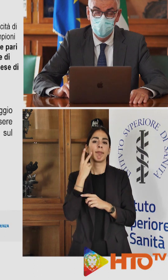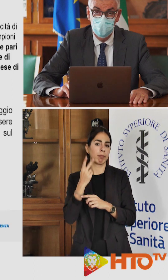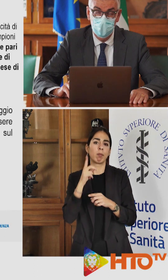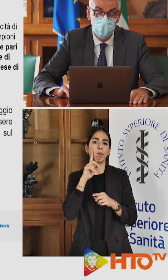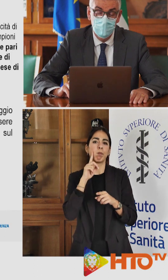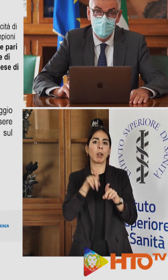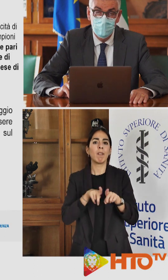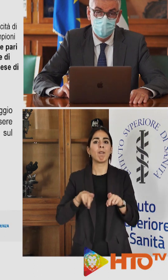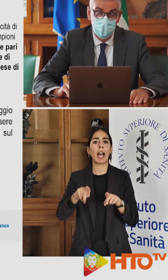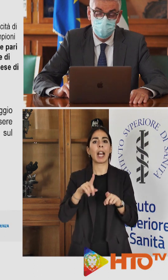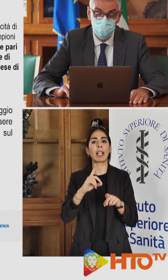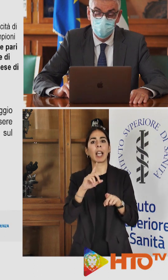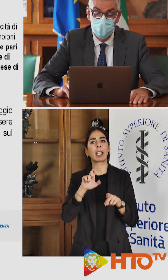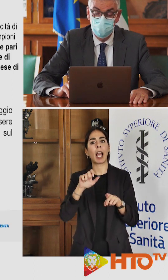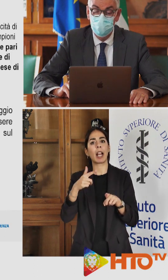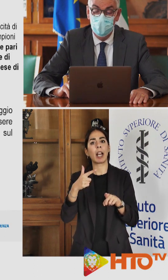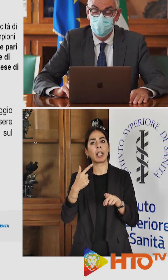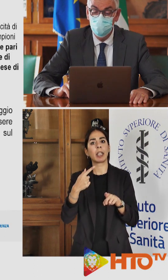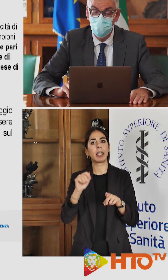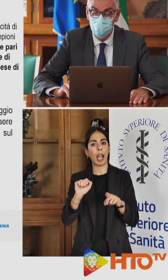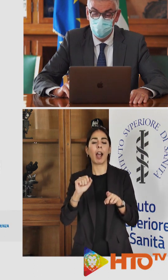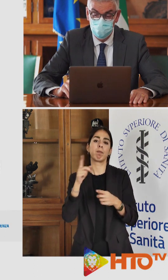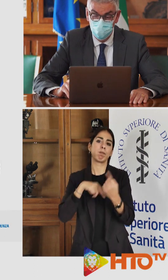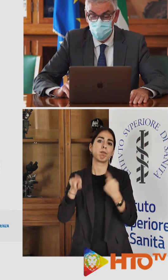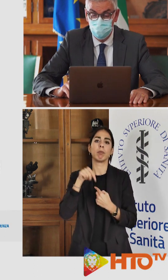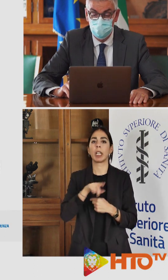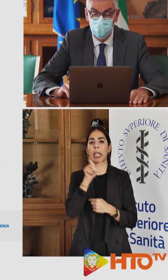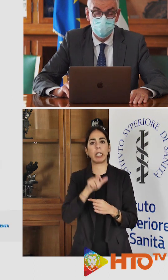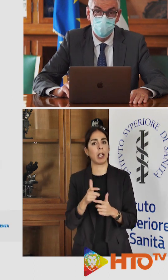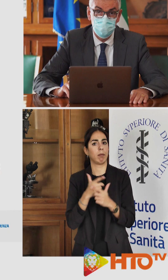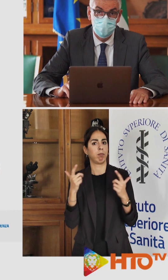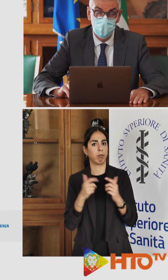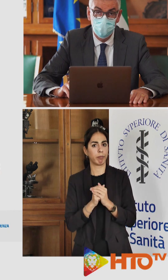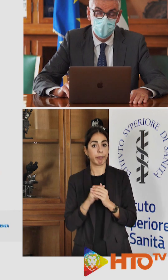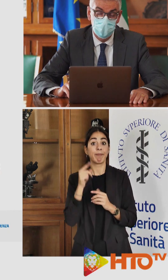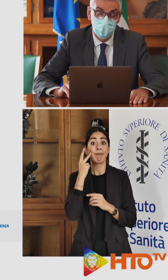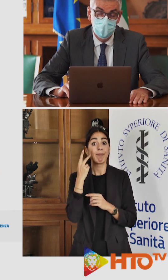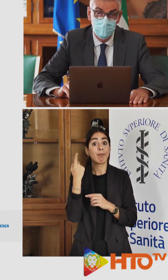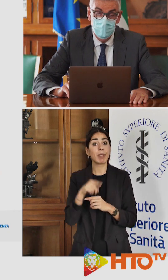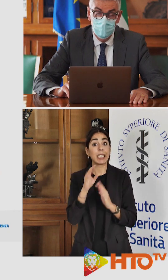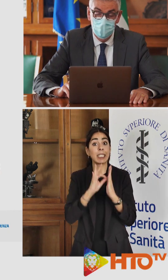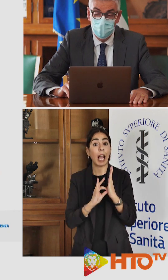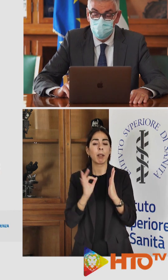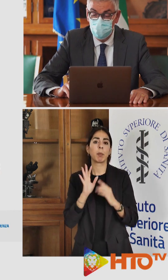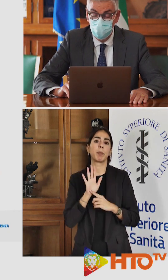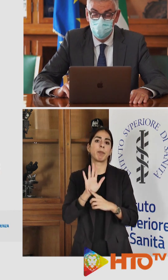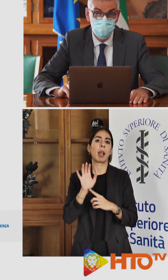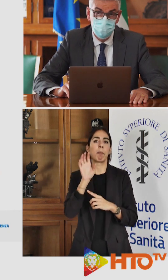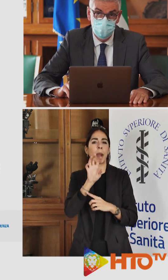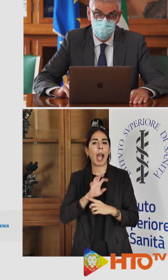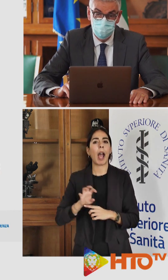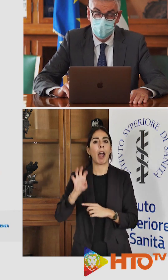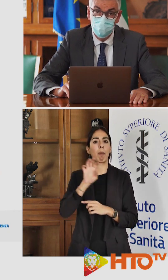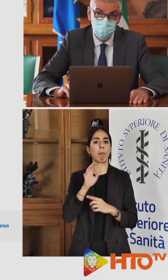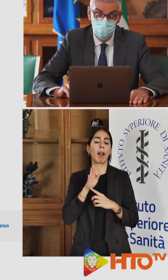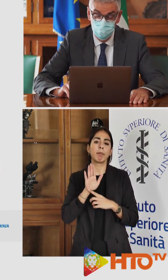essere la variante circolante in Italia. Come vedete questi sono i dati, vi mostra una mappa che indica come